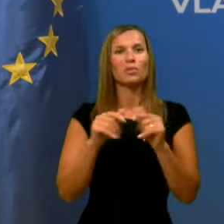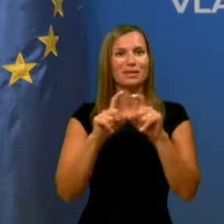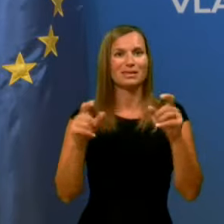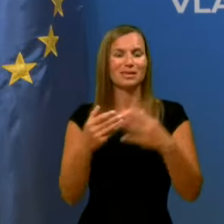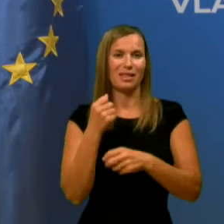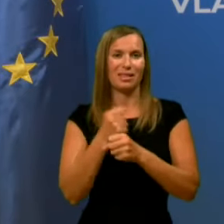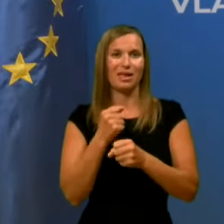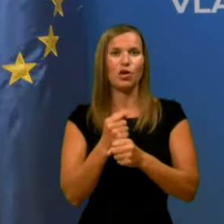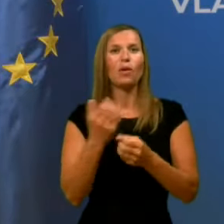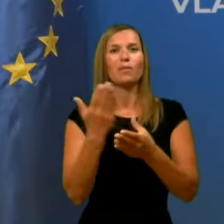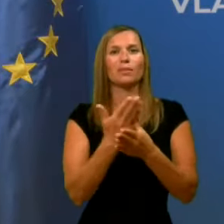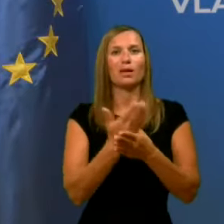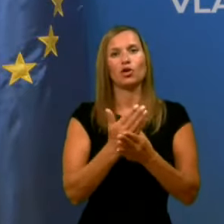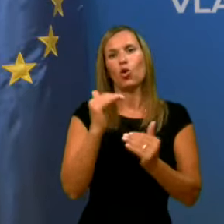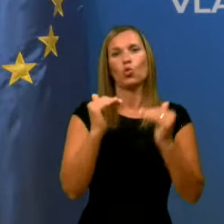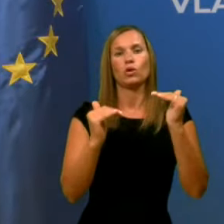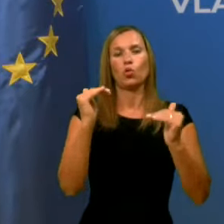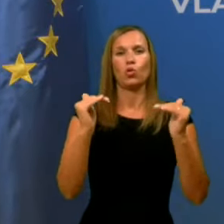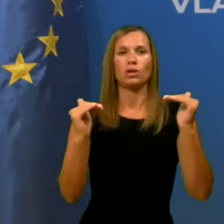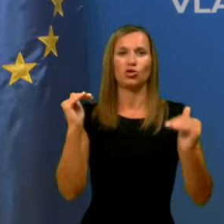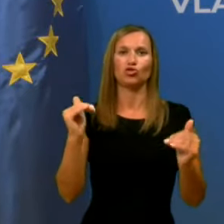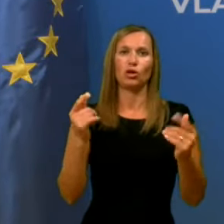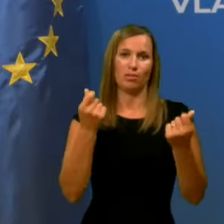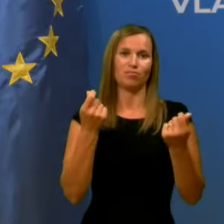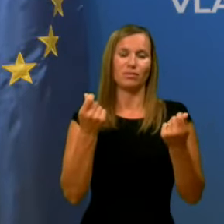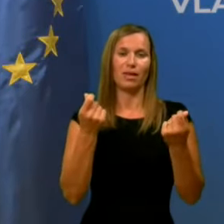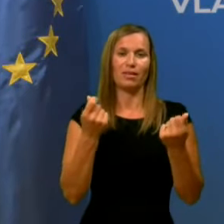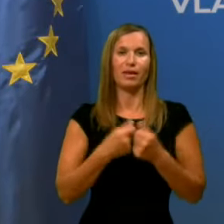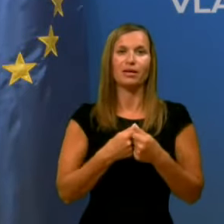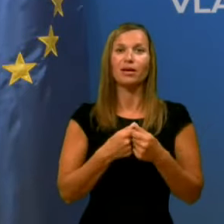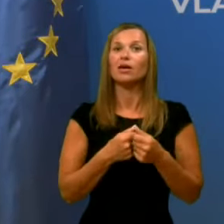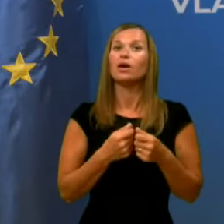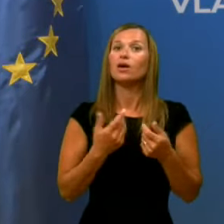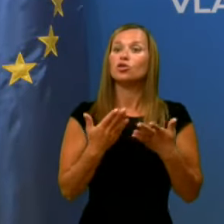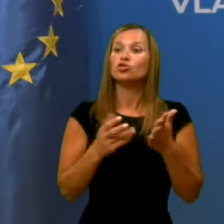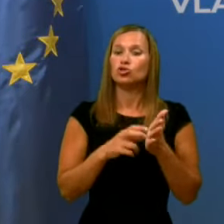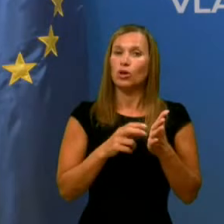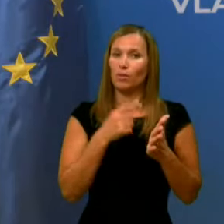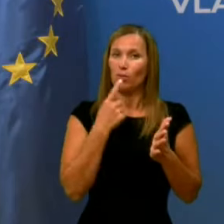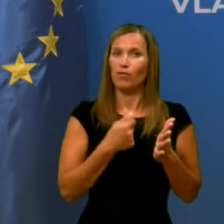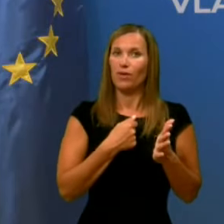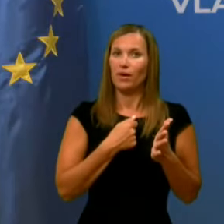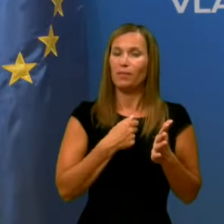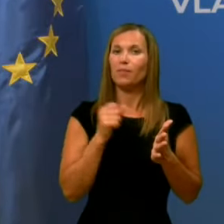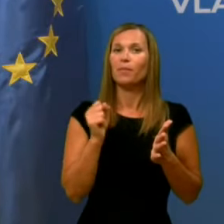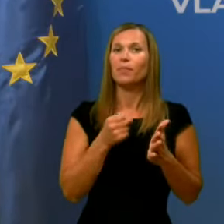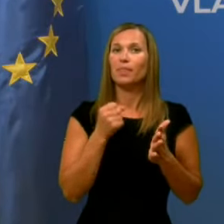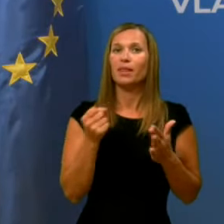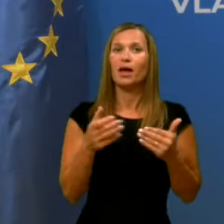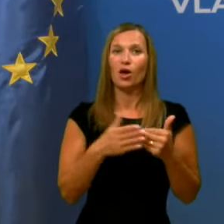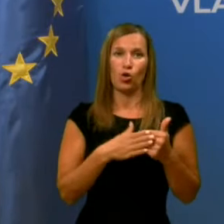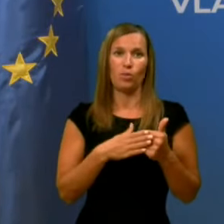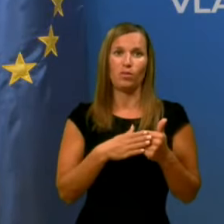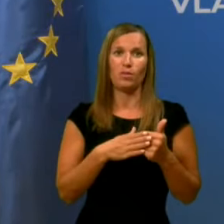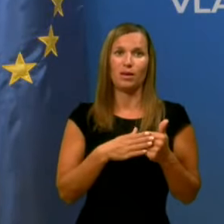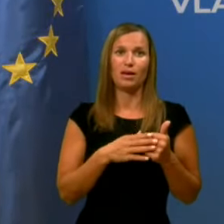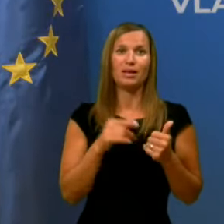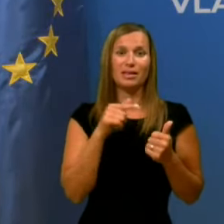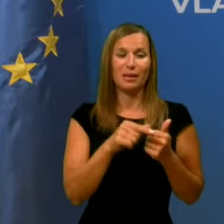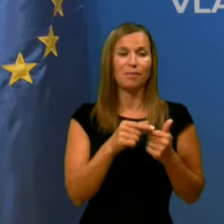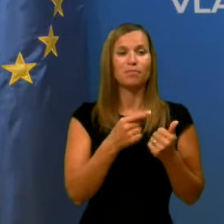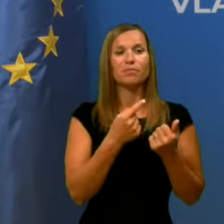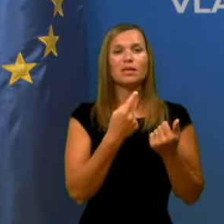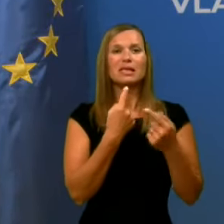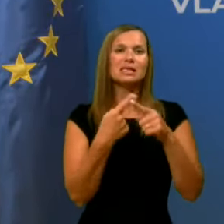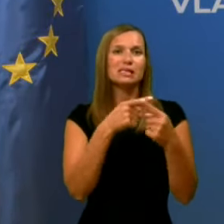uravnotežili naše postavke. Morda povem še to, da se pa ob tem izpogajanjem